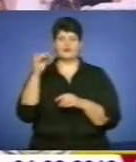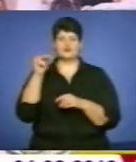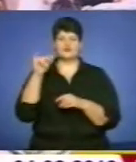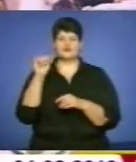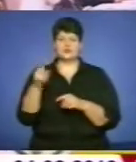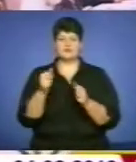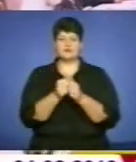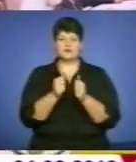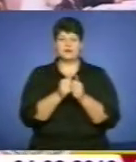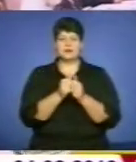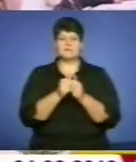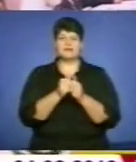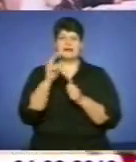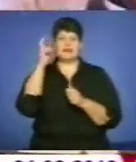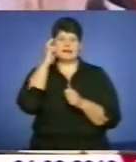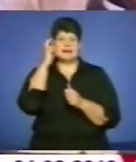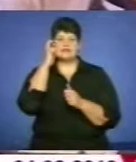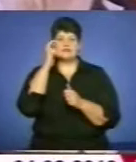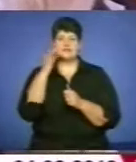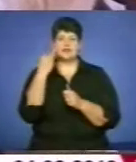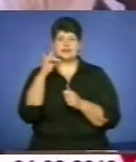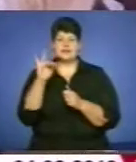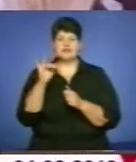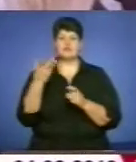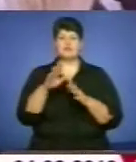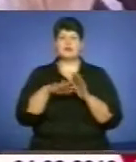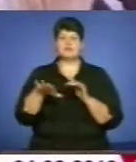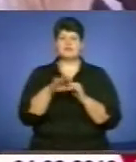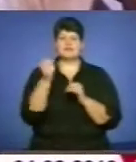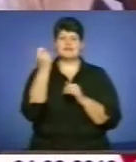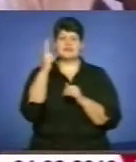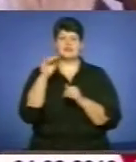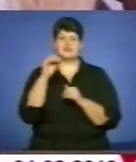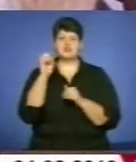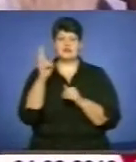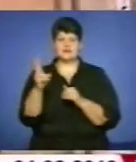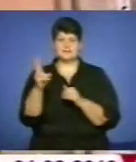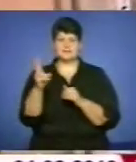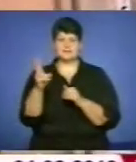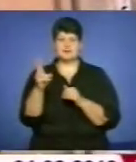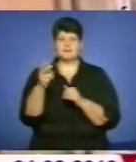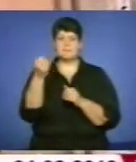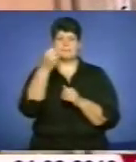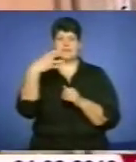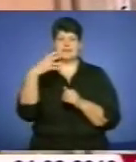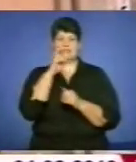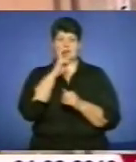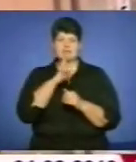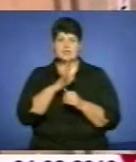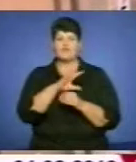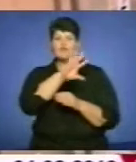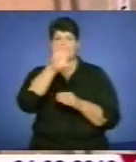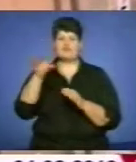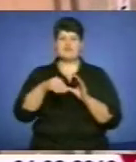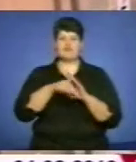Теплокомуненерго», на вулиці Київській та у приміщенні 12-го ЖЕКУ ДП «Люкс» за адресою 15 квітня. Ось ці